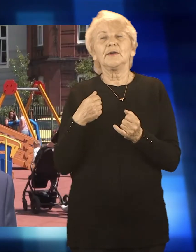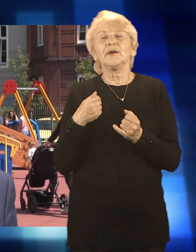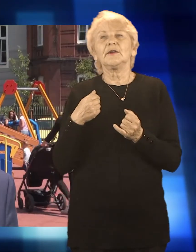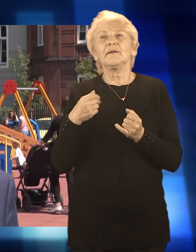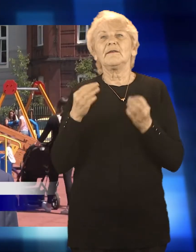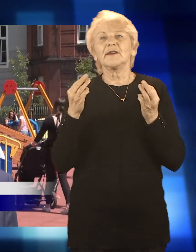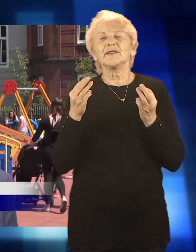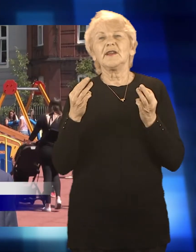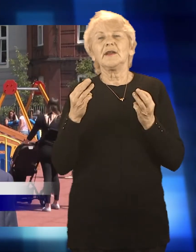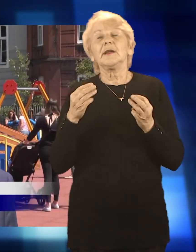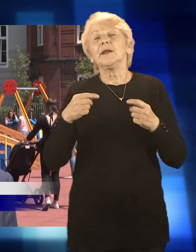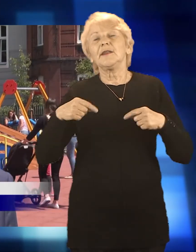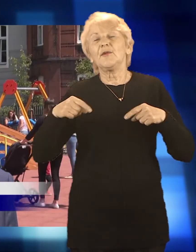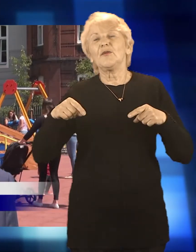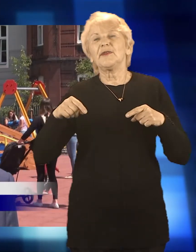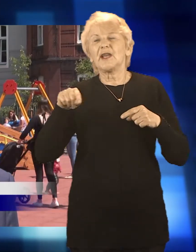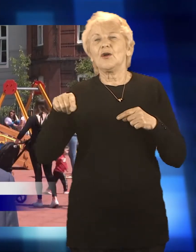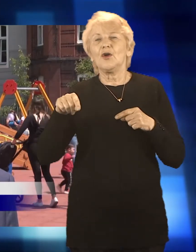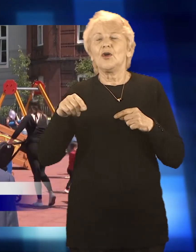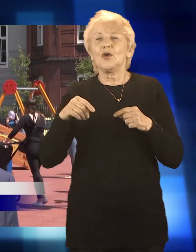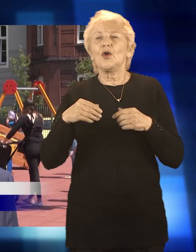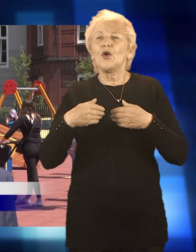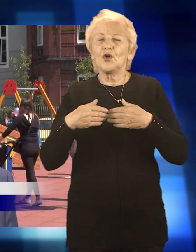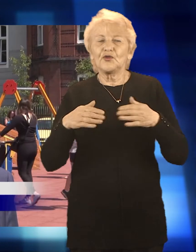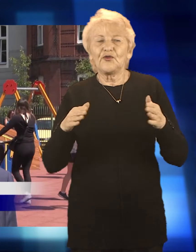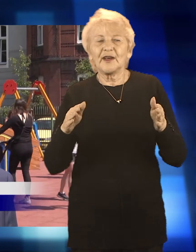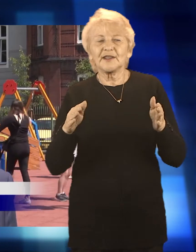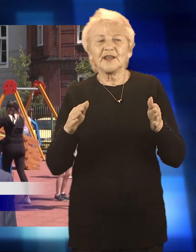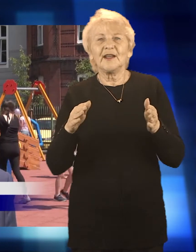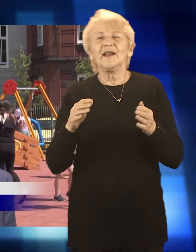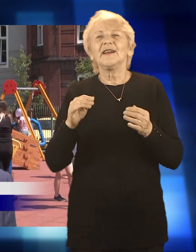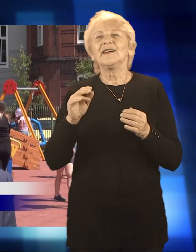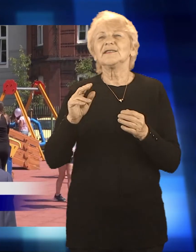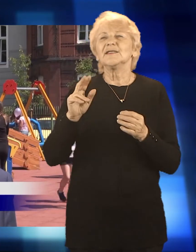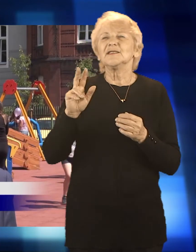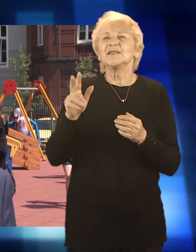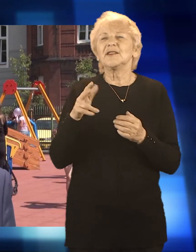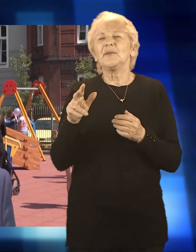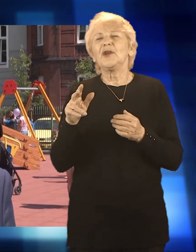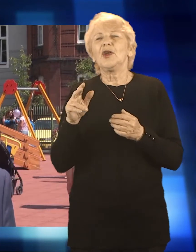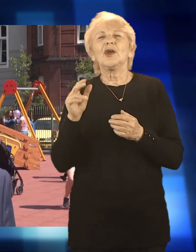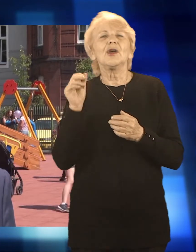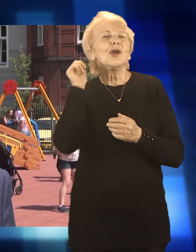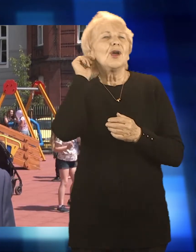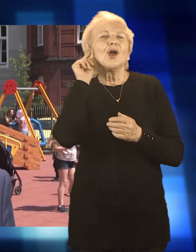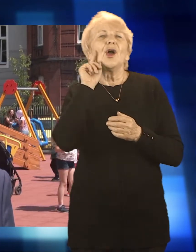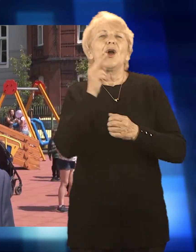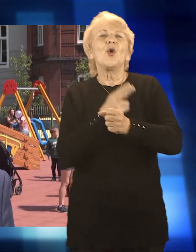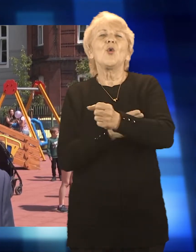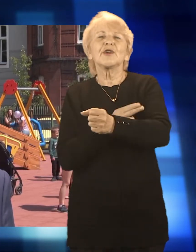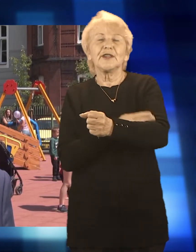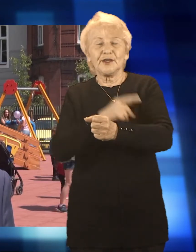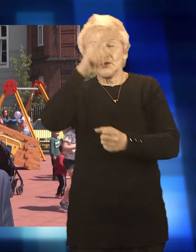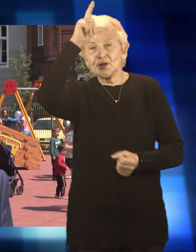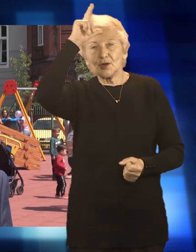wydarzyłoby się gdyby też nie, no nazwijmy to urzędnicy i trzeba